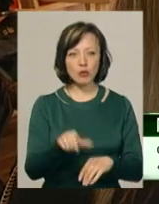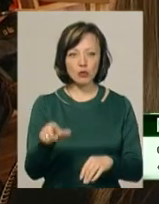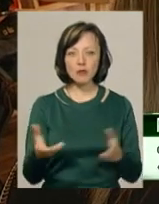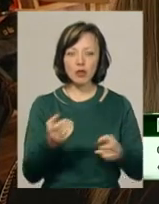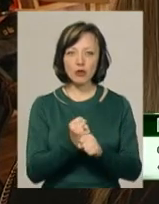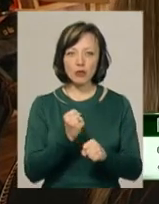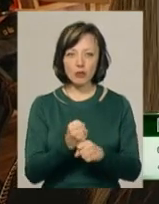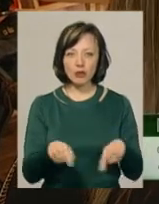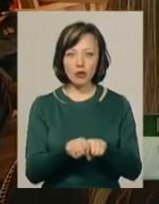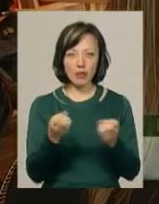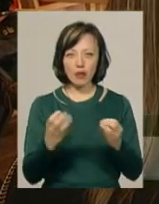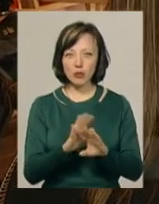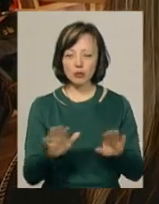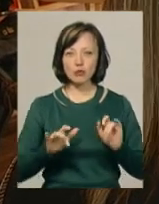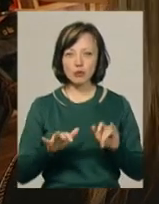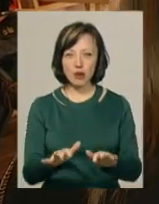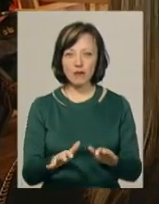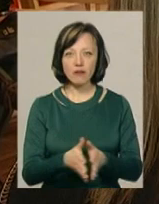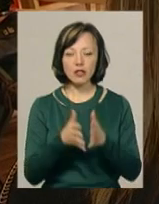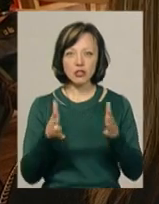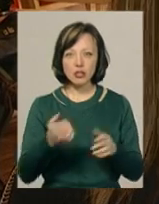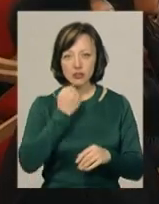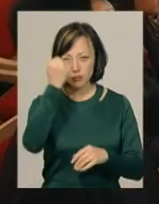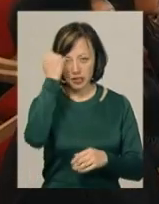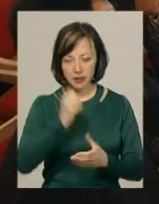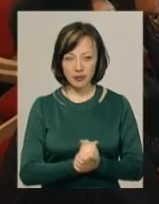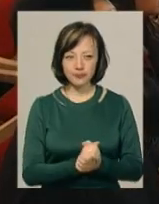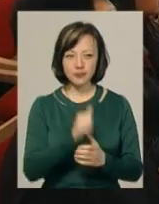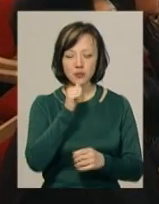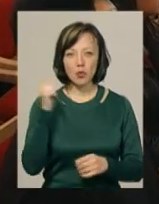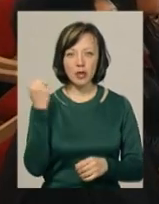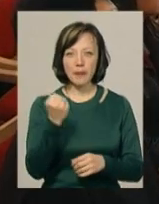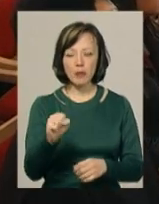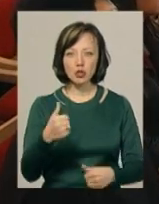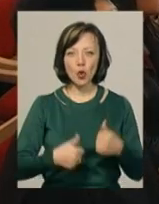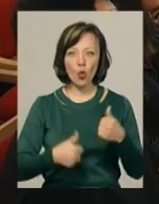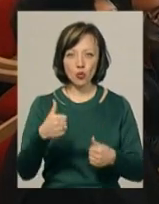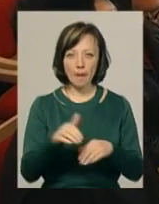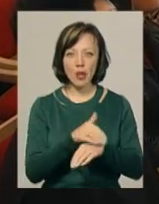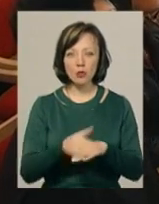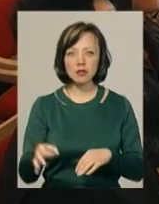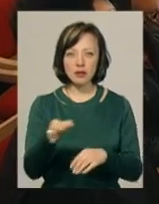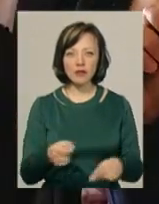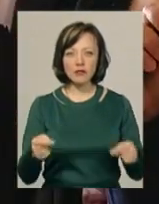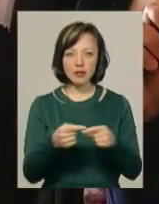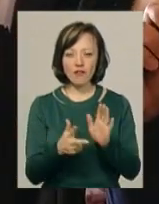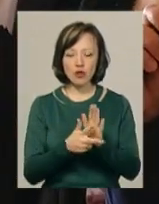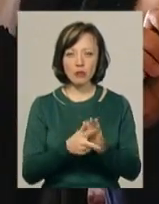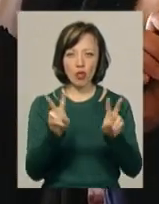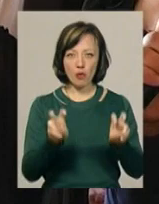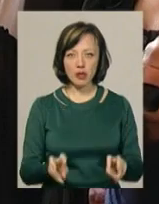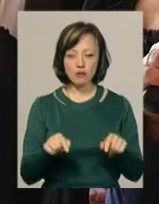роблять ось таку непросту справу, величезне спасибі. Торік переможців конкурсу «Благодійна Хмельниччина» визначили у восьми